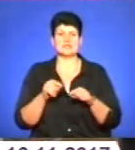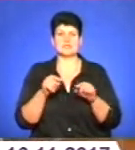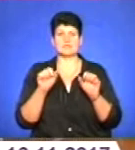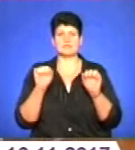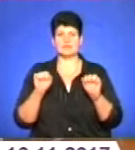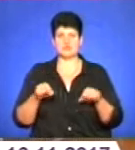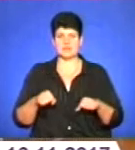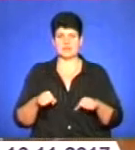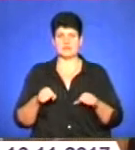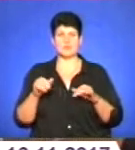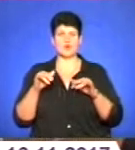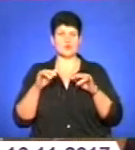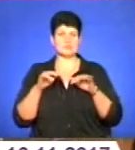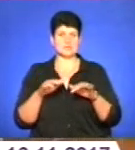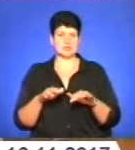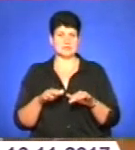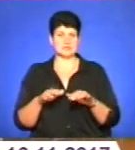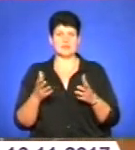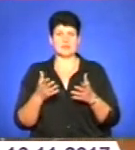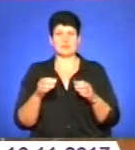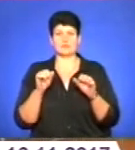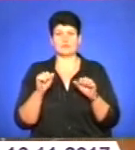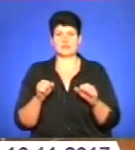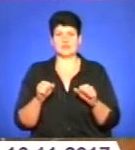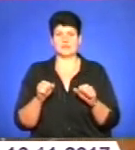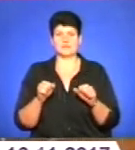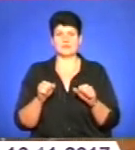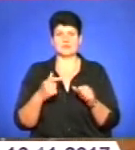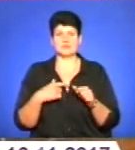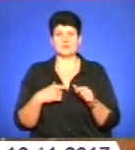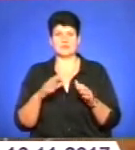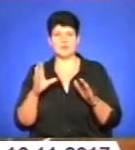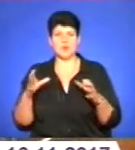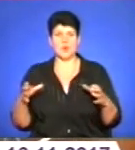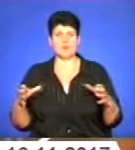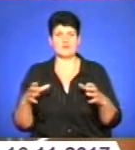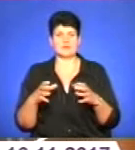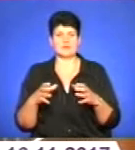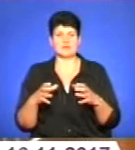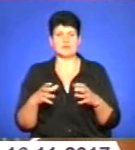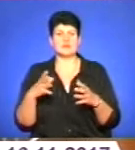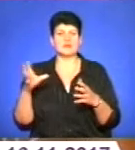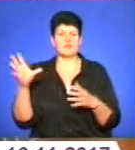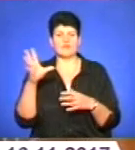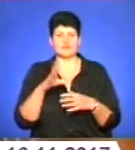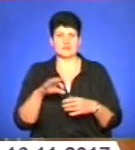процесів, які можливо в себе підприємство охватити. Ми все це освоїмо,